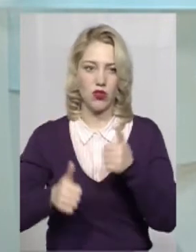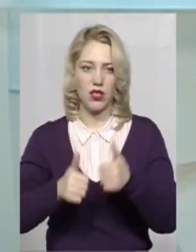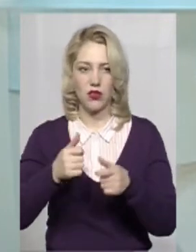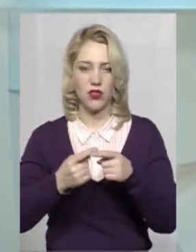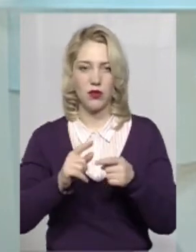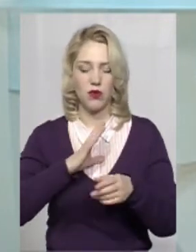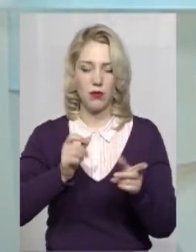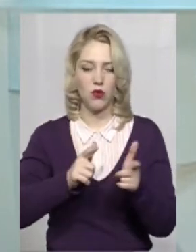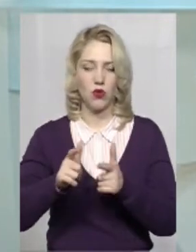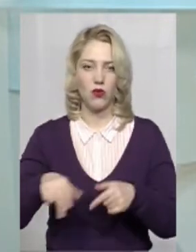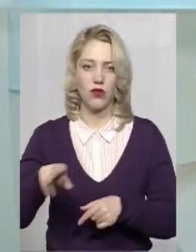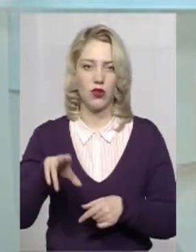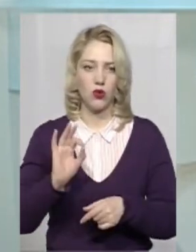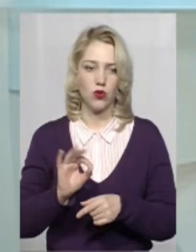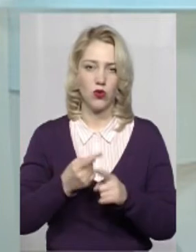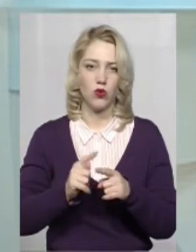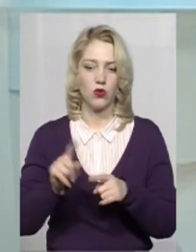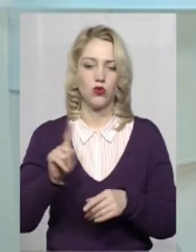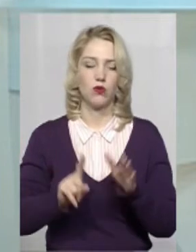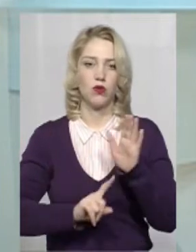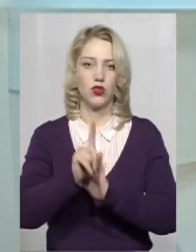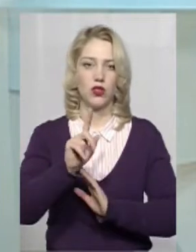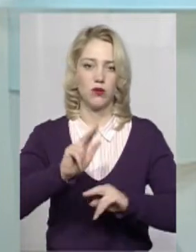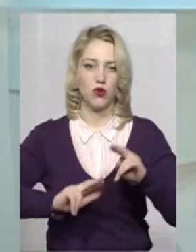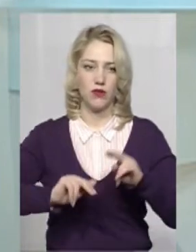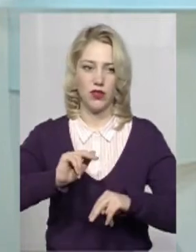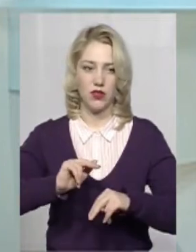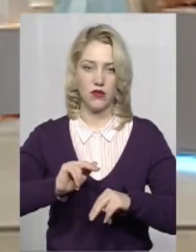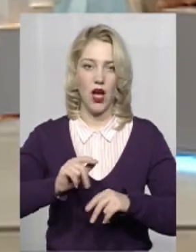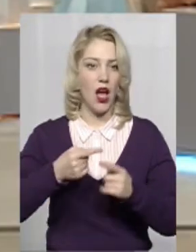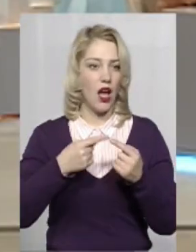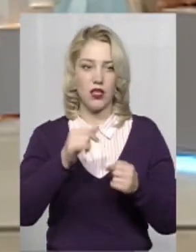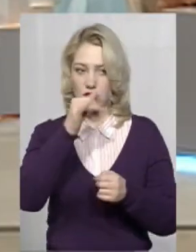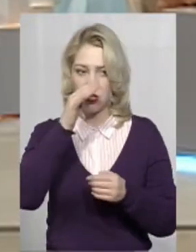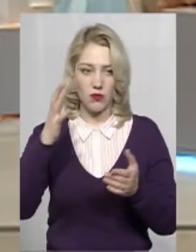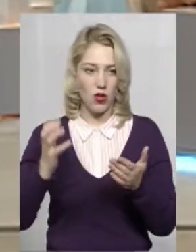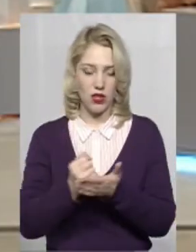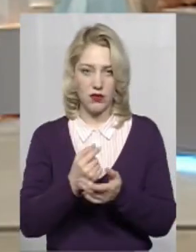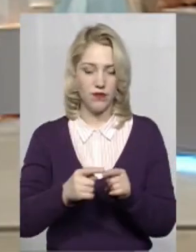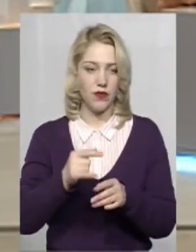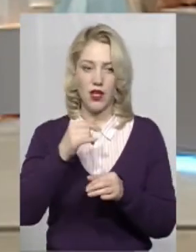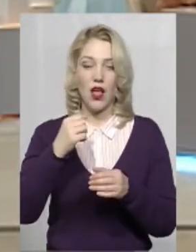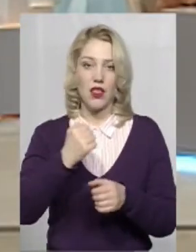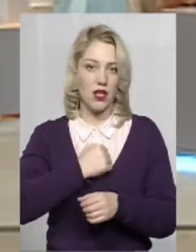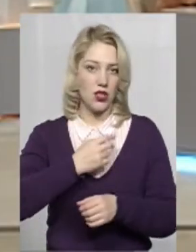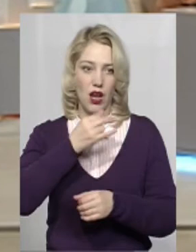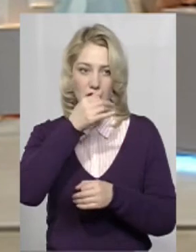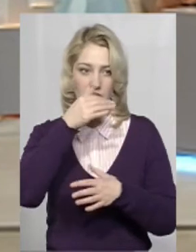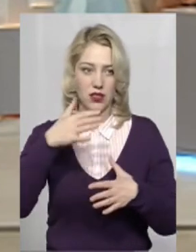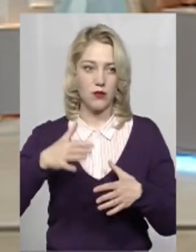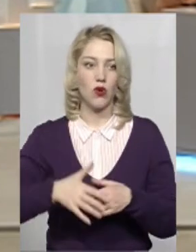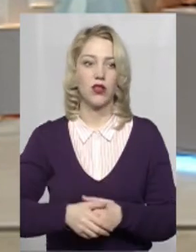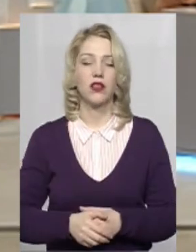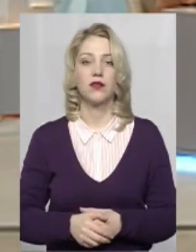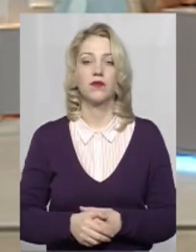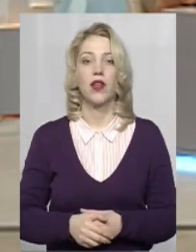була підготовка безпосправдня до того, щоб почати будівництво. Інші не змогли цього, не встигли зробити? На жаль, не змогли. Так.